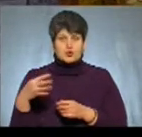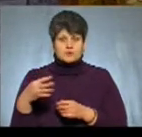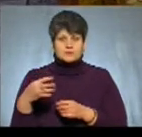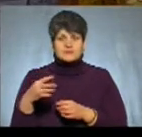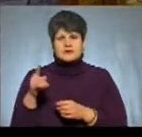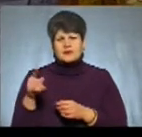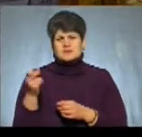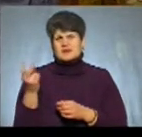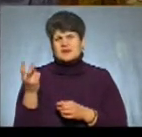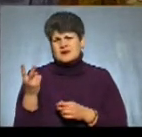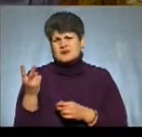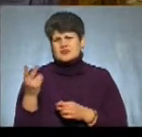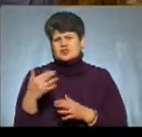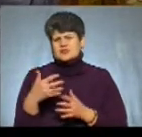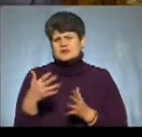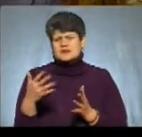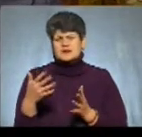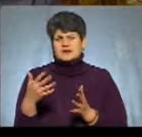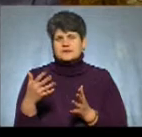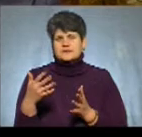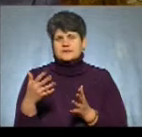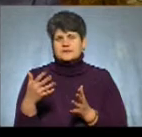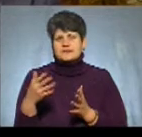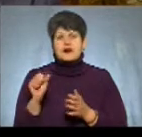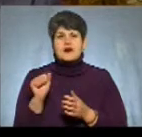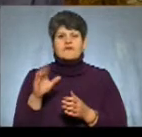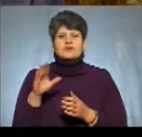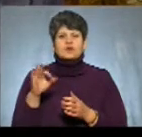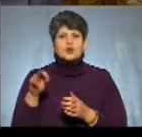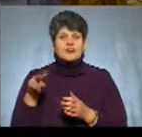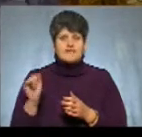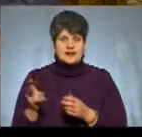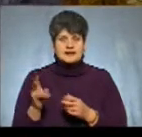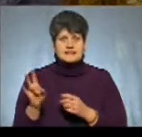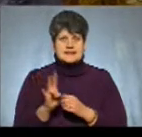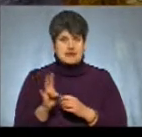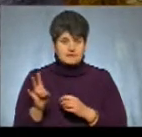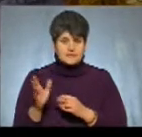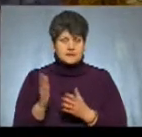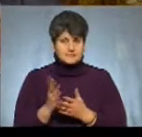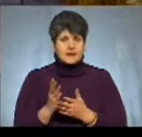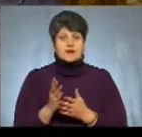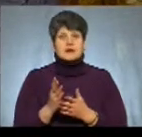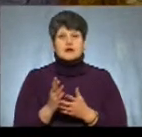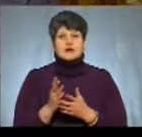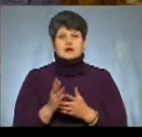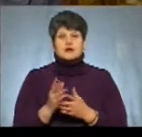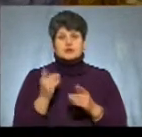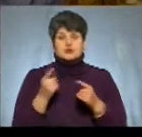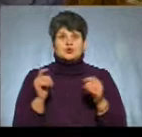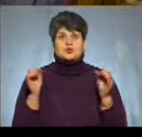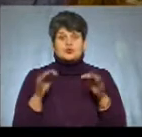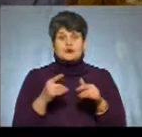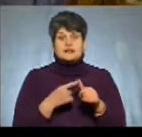12, я вже забула, в автокефальній церкві. Якщо б той собор називається